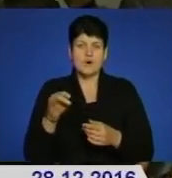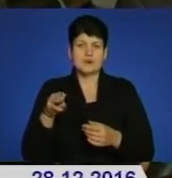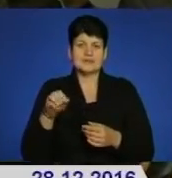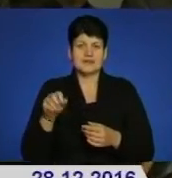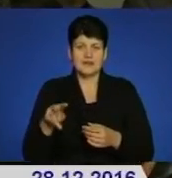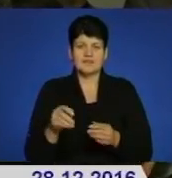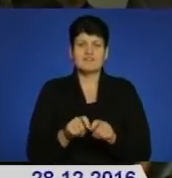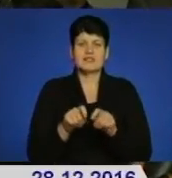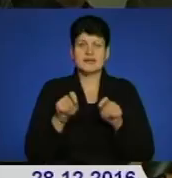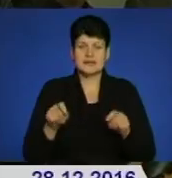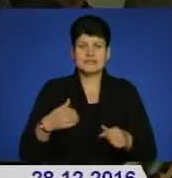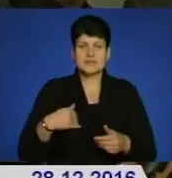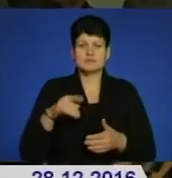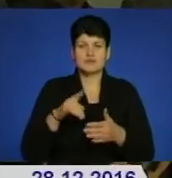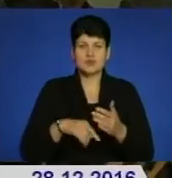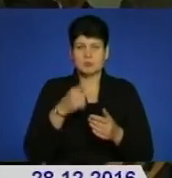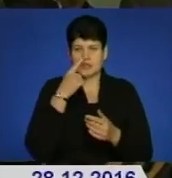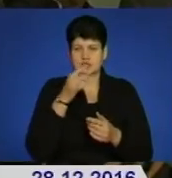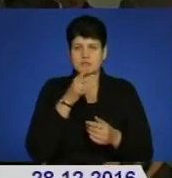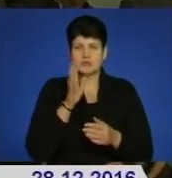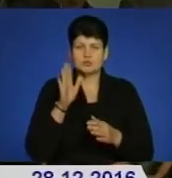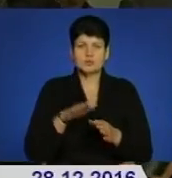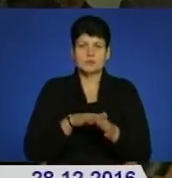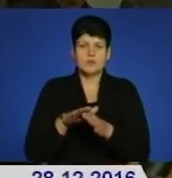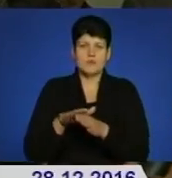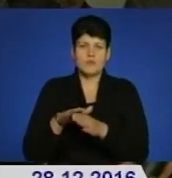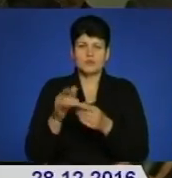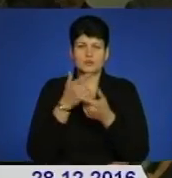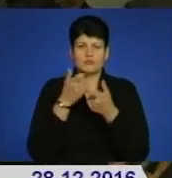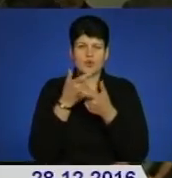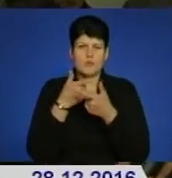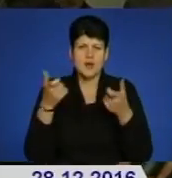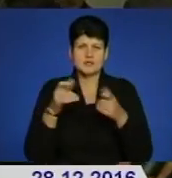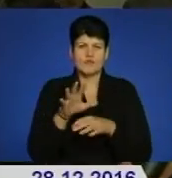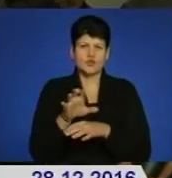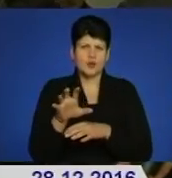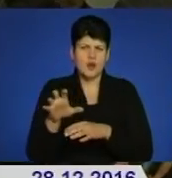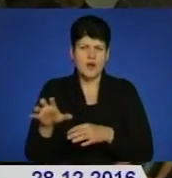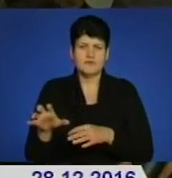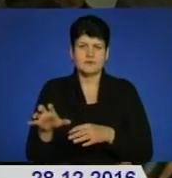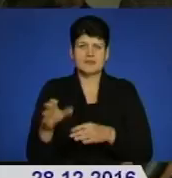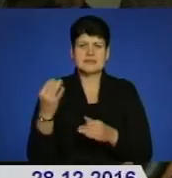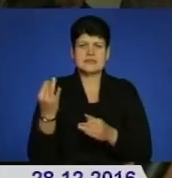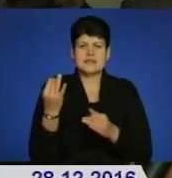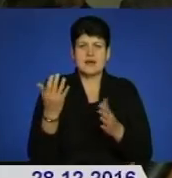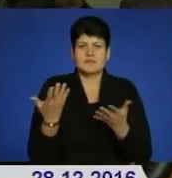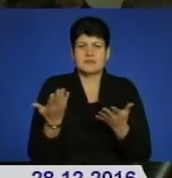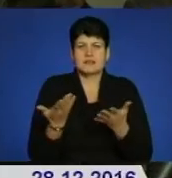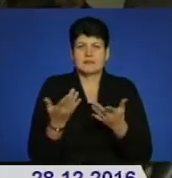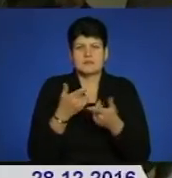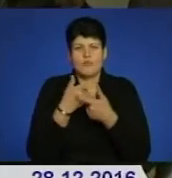я сподіваюся, що найближчим часом він буде наповнений інформацією, фотографіями, цікавими якимись